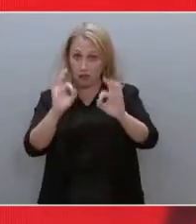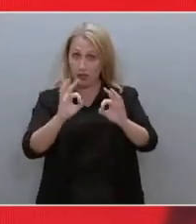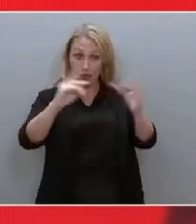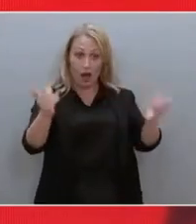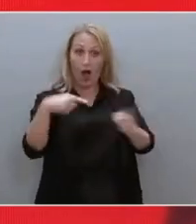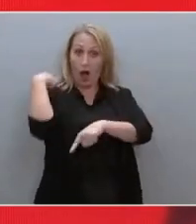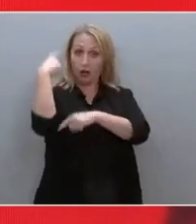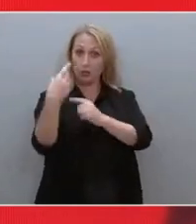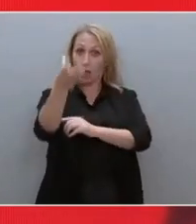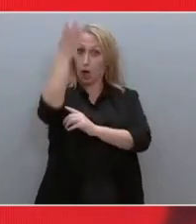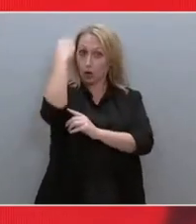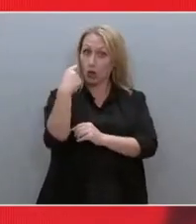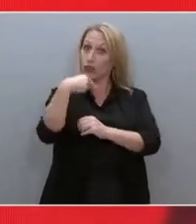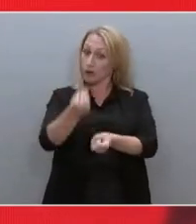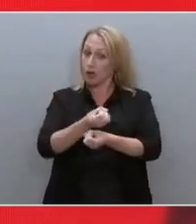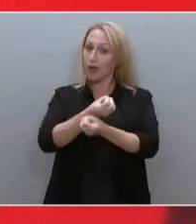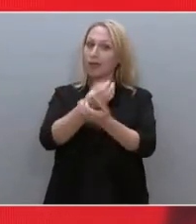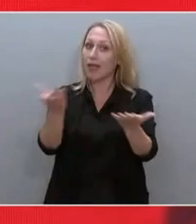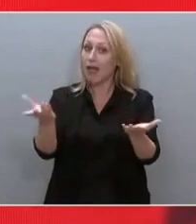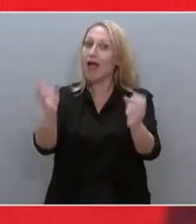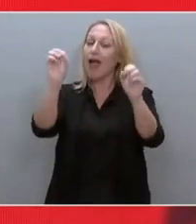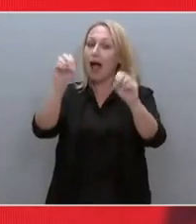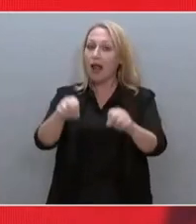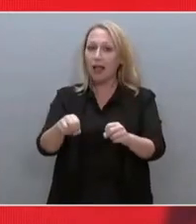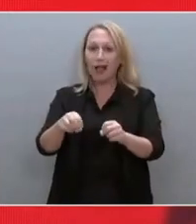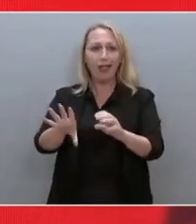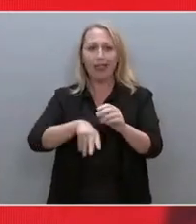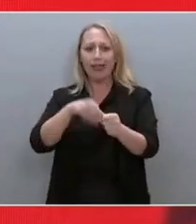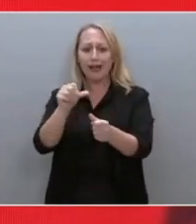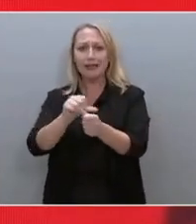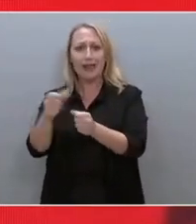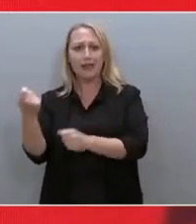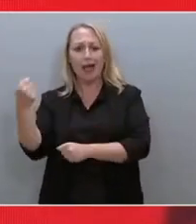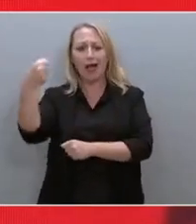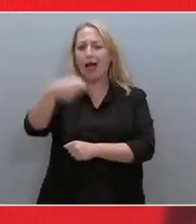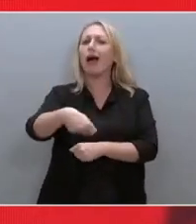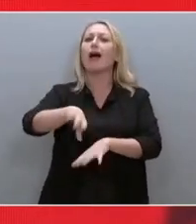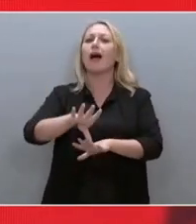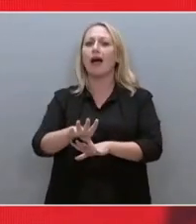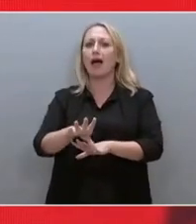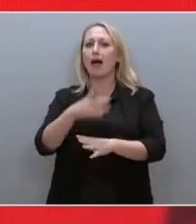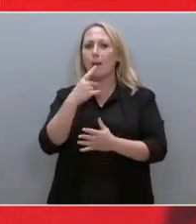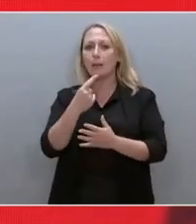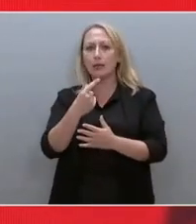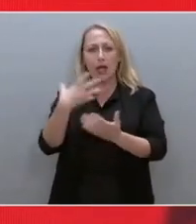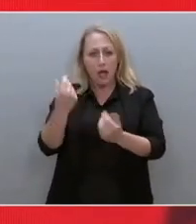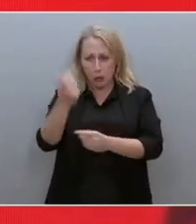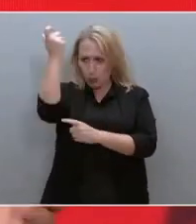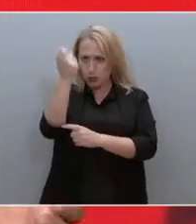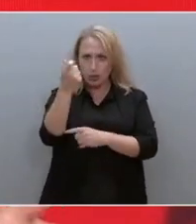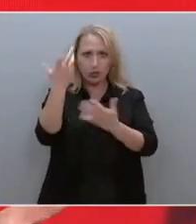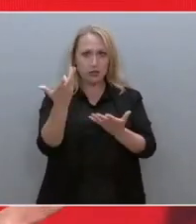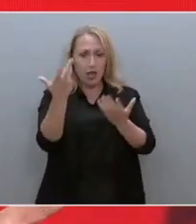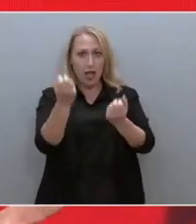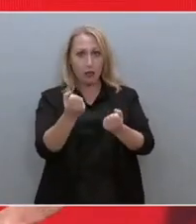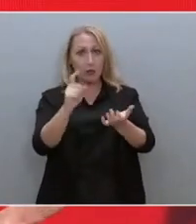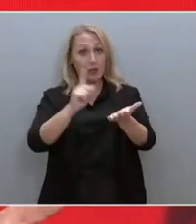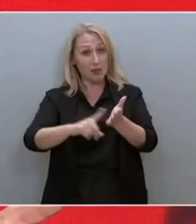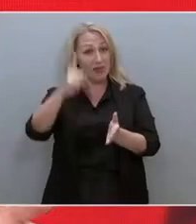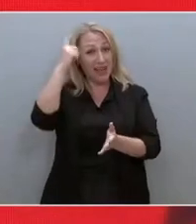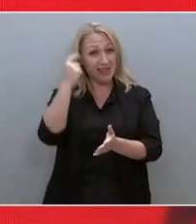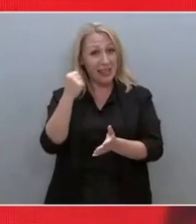ανεξάρτητες αρχές οπουδήποτε. Αλλά αμυσθεί. Στη συνταξή τους θα βασίζονται. Να το γνωρίζουν αυτό.